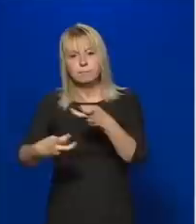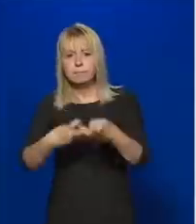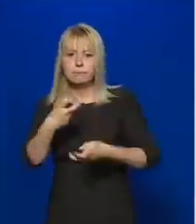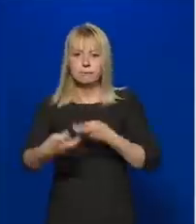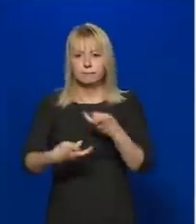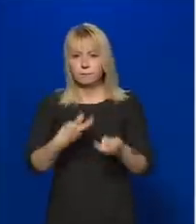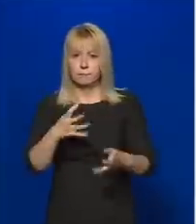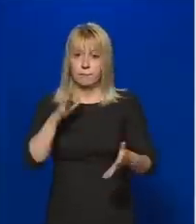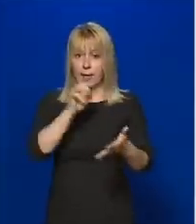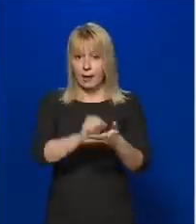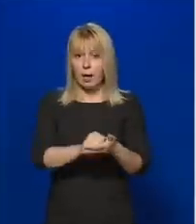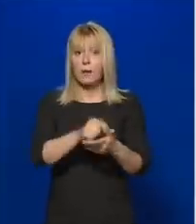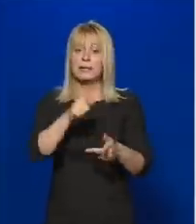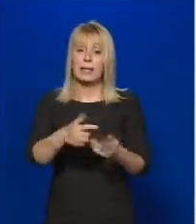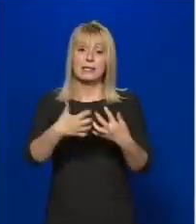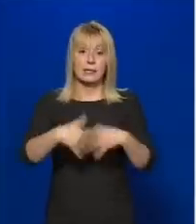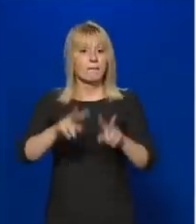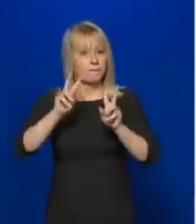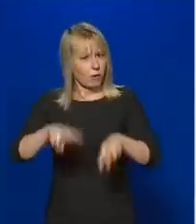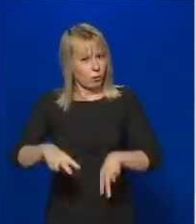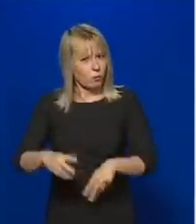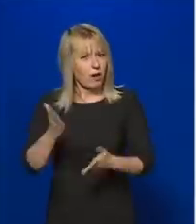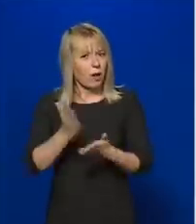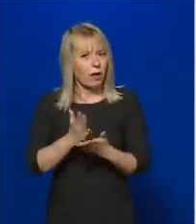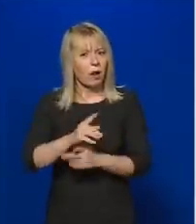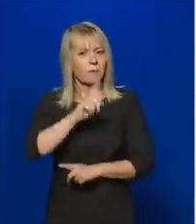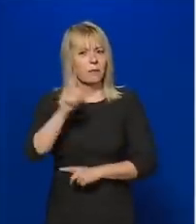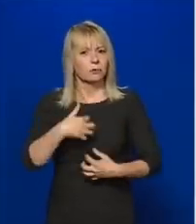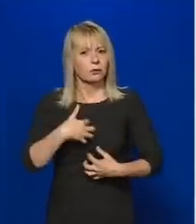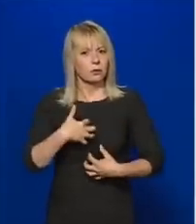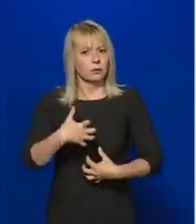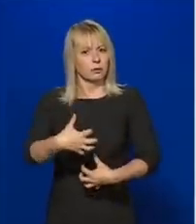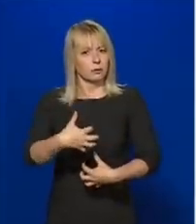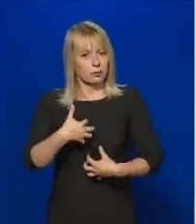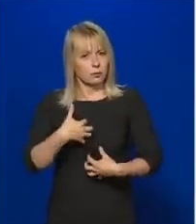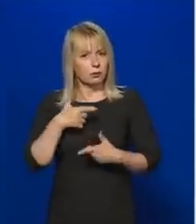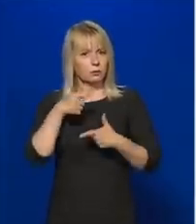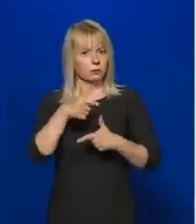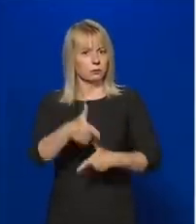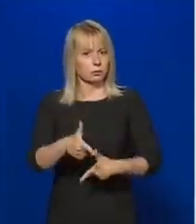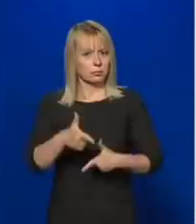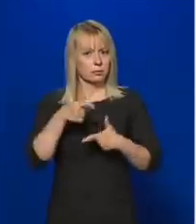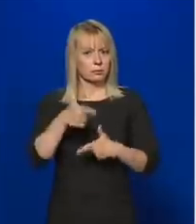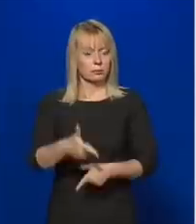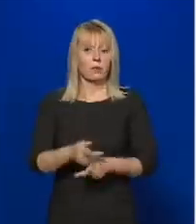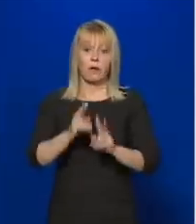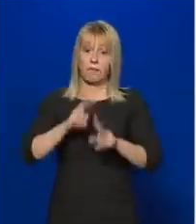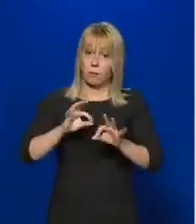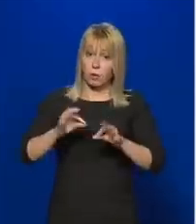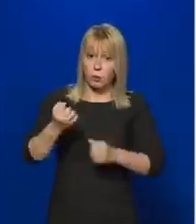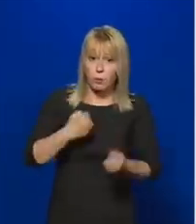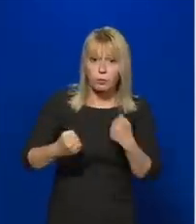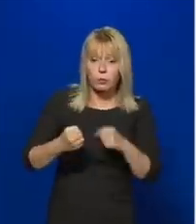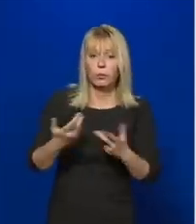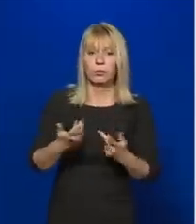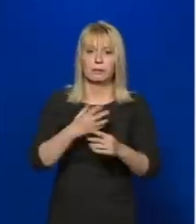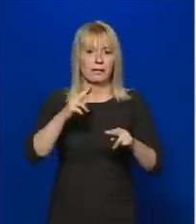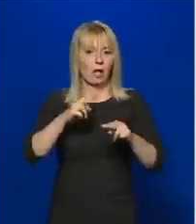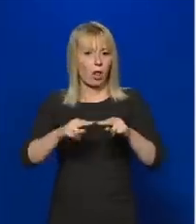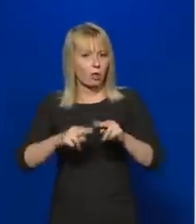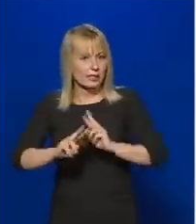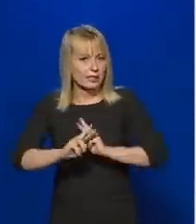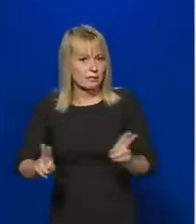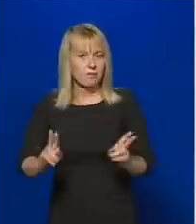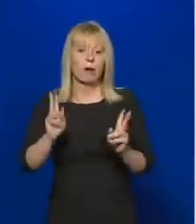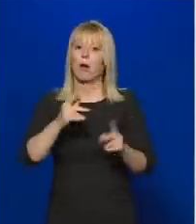ezek a gépek alkalmasak-e a légeztetőgép funkciának ellátására. Jól működnek-e, minden alkatrész megvan-e, ha nem, akkor megjavítható